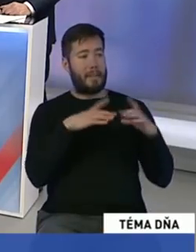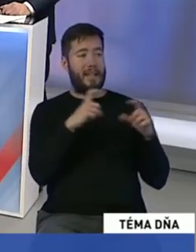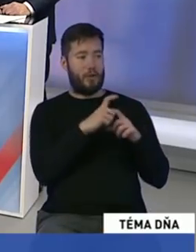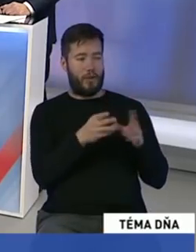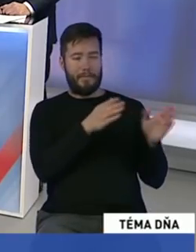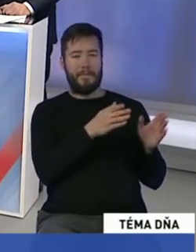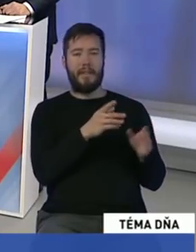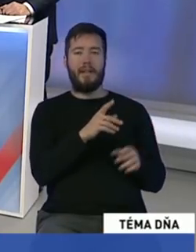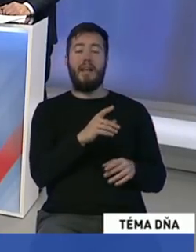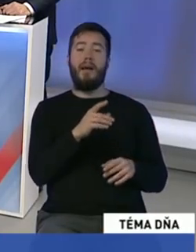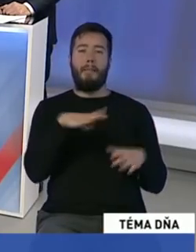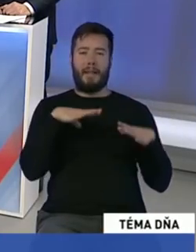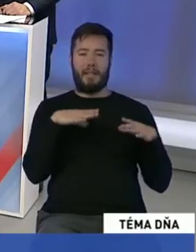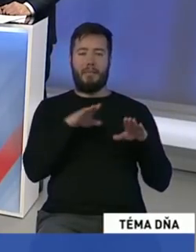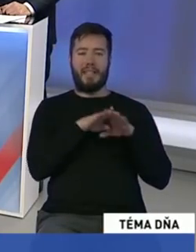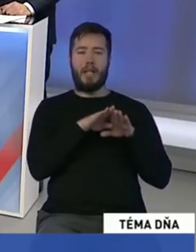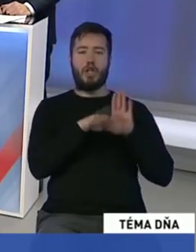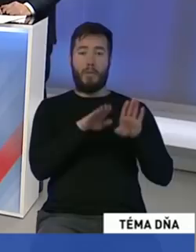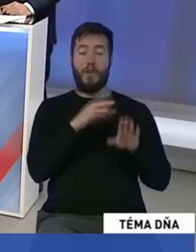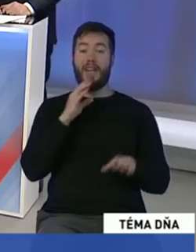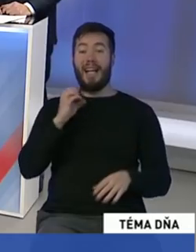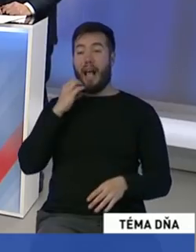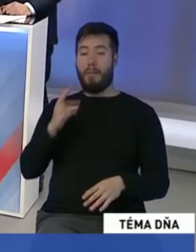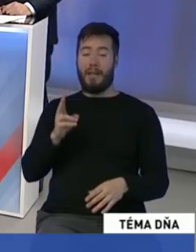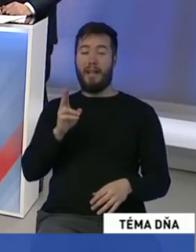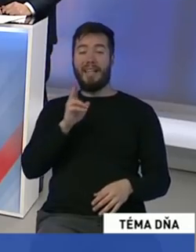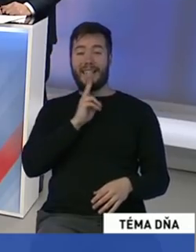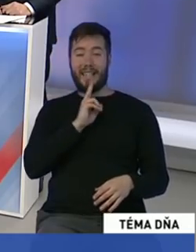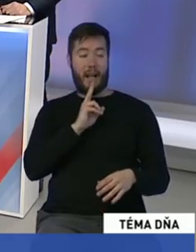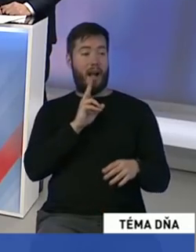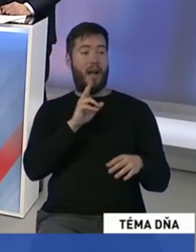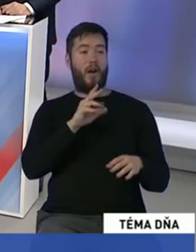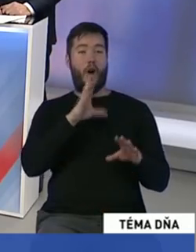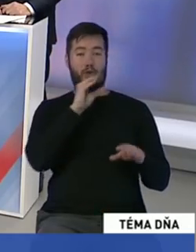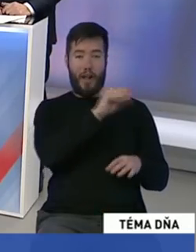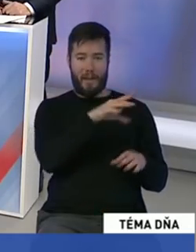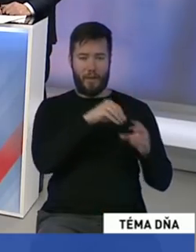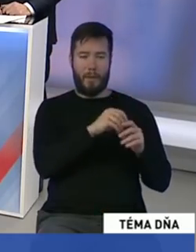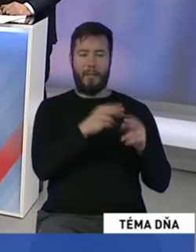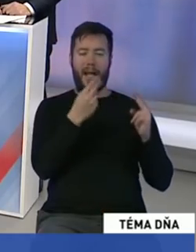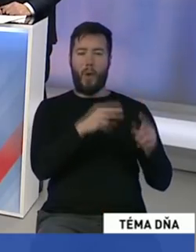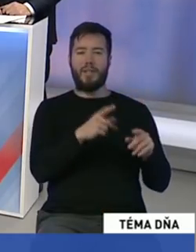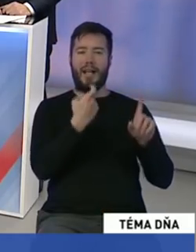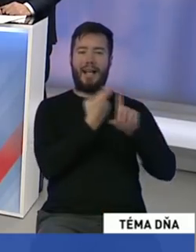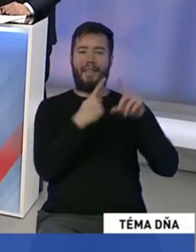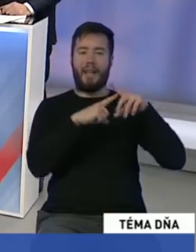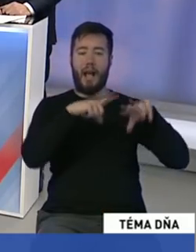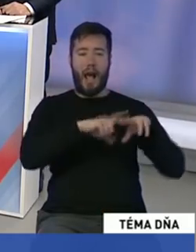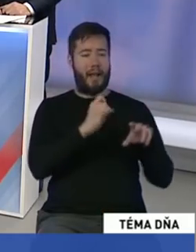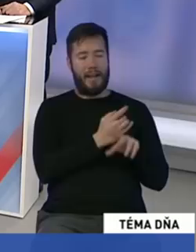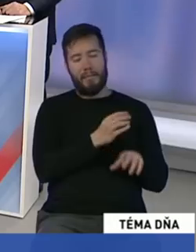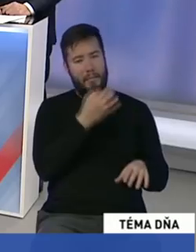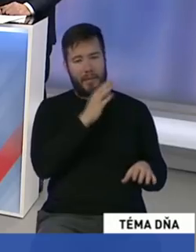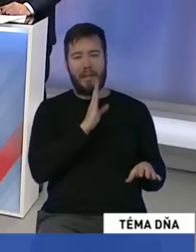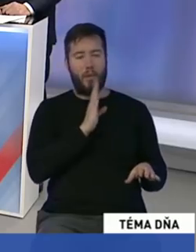ak by bol Andrej Kiska obžalovaný pre kauzu jeho firmy KTAG, tak by ho nevymenovala za premiéra. A tiež by sa musel rozlučiť s